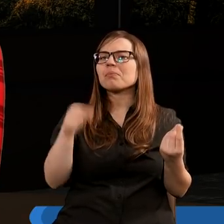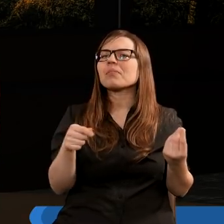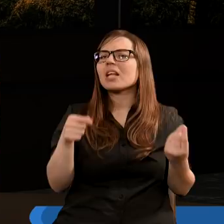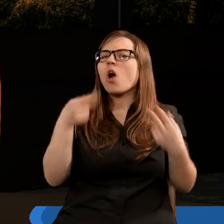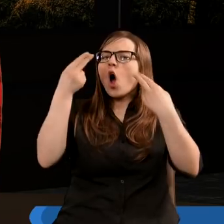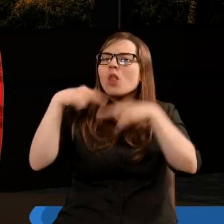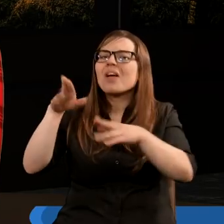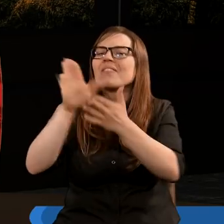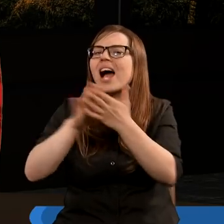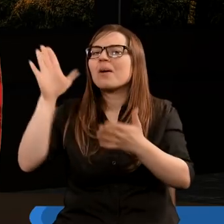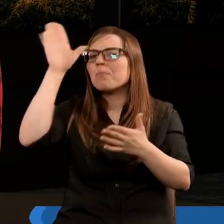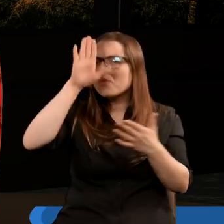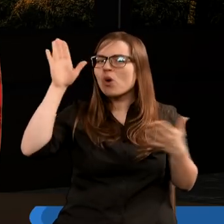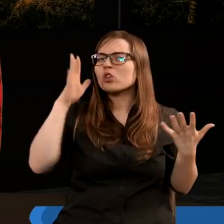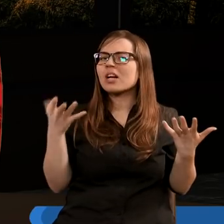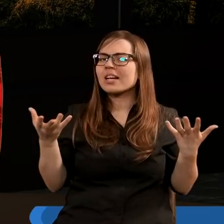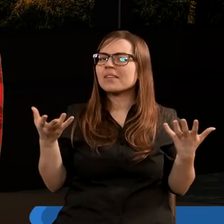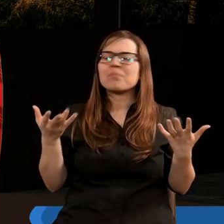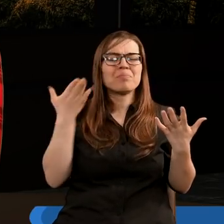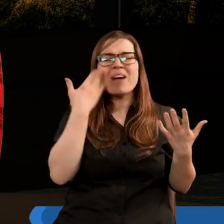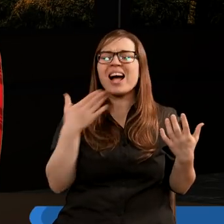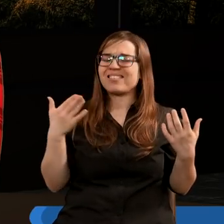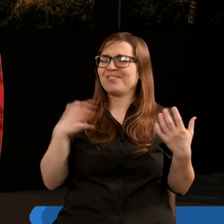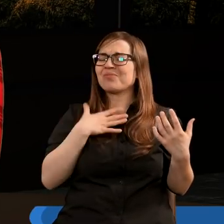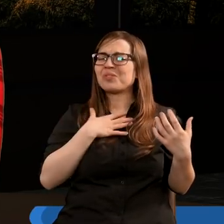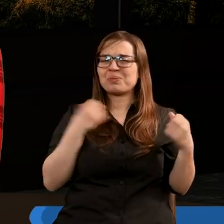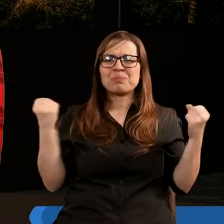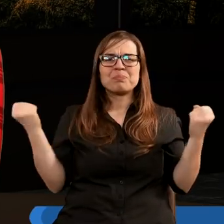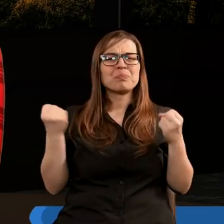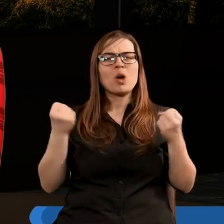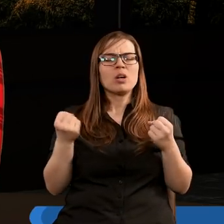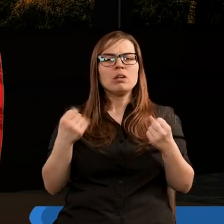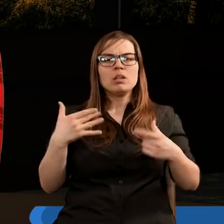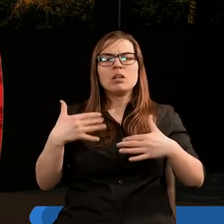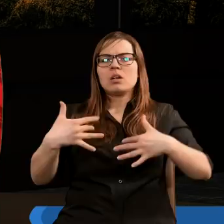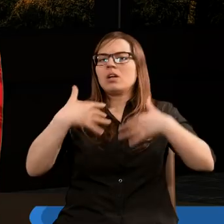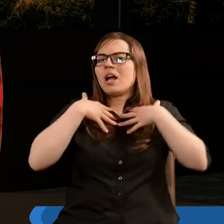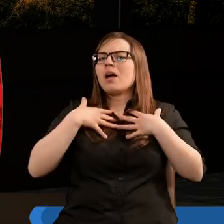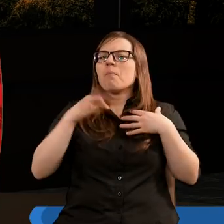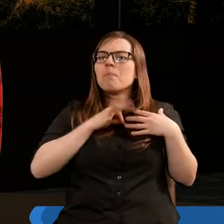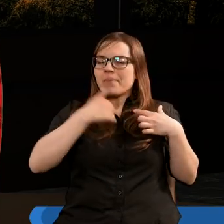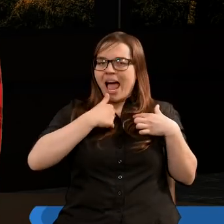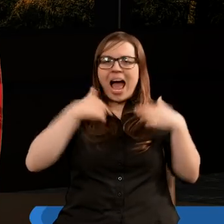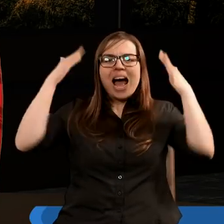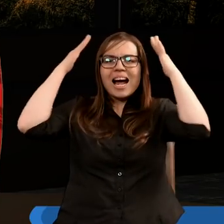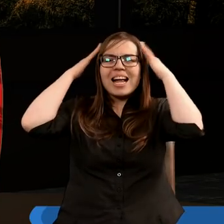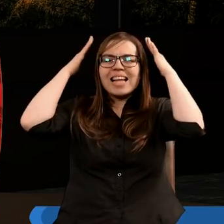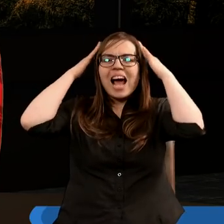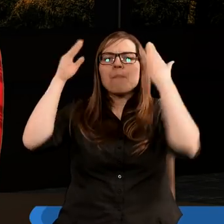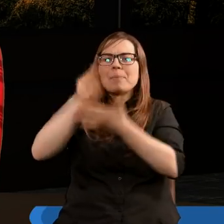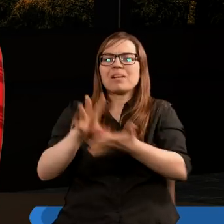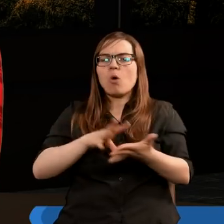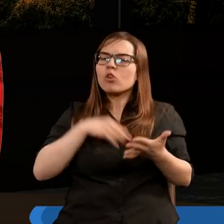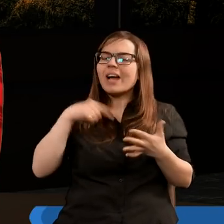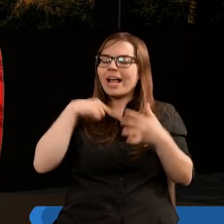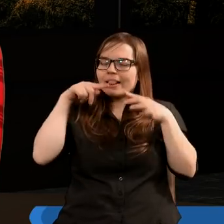To oddawanie chwały Bogu właśnie wydaje mi się bardzo mocno musi zależeć od znajomości Pisma Świętego. Im